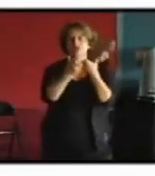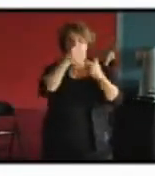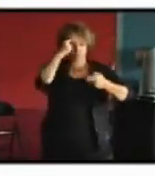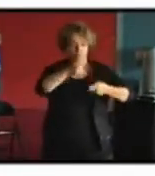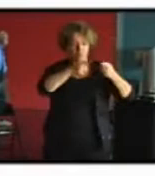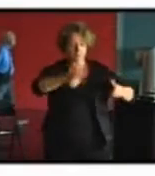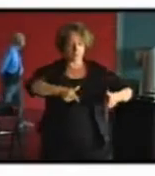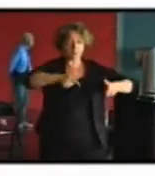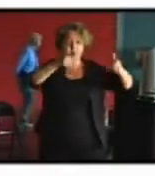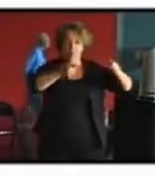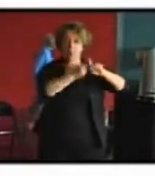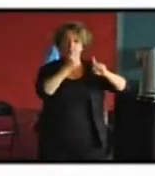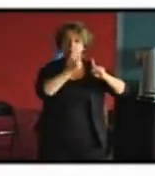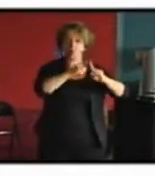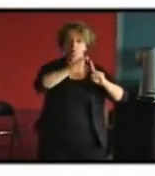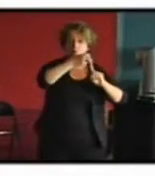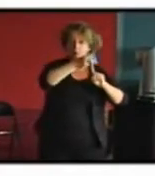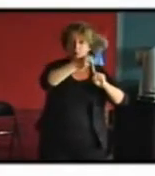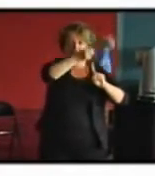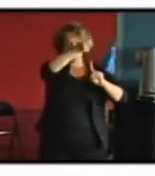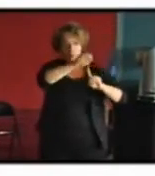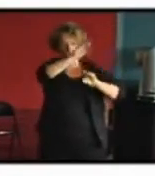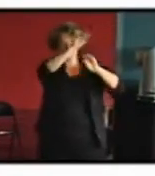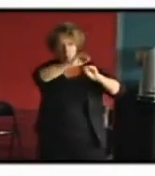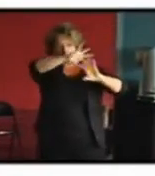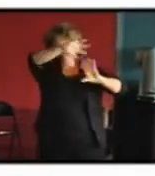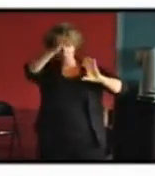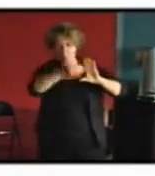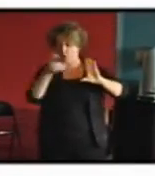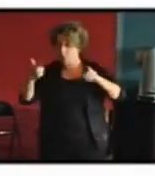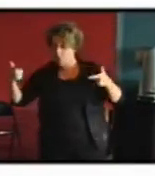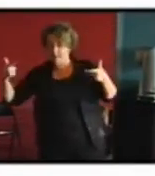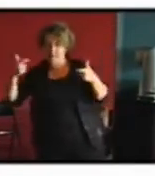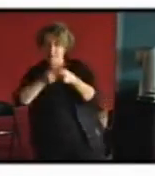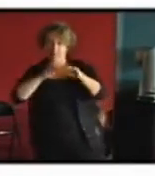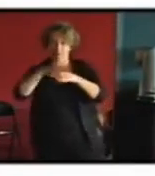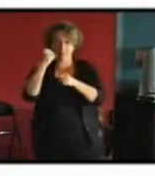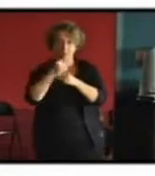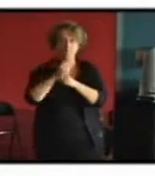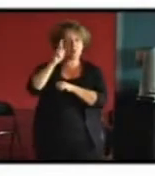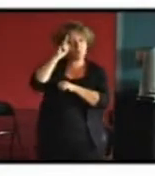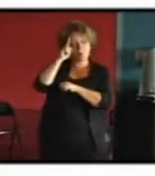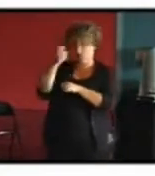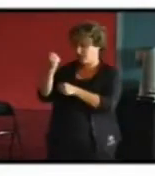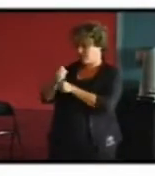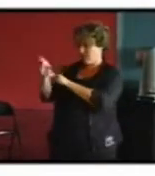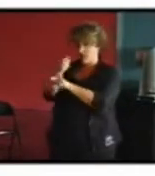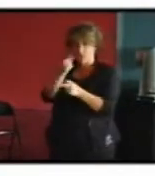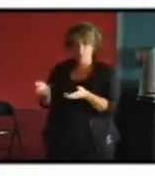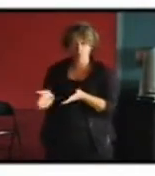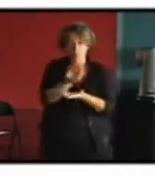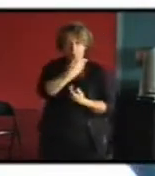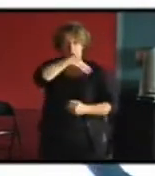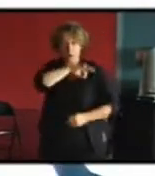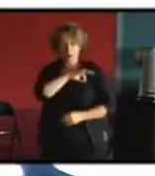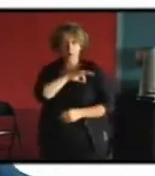énergétique puisque c'est quand même un sujet qui pour eux est extrêmement important d'abord parce que c'est un sujet qui leur donne du travail mais aussi parce qu'ils ont